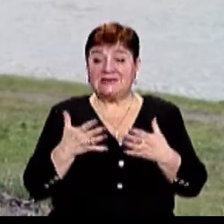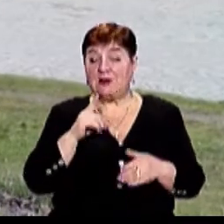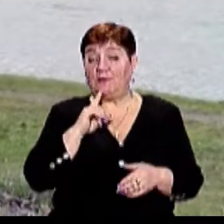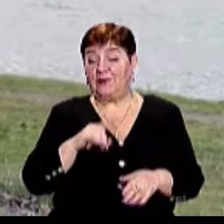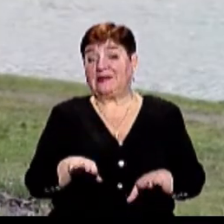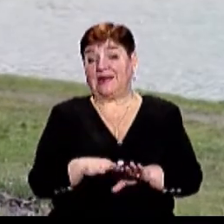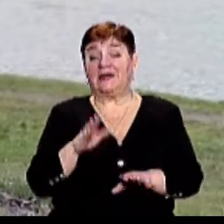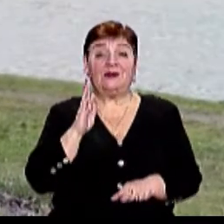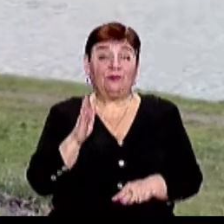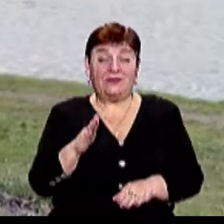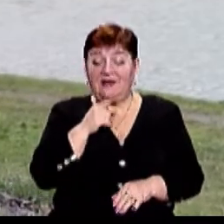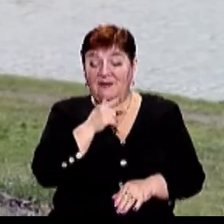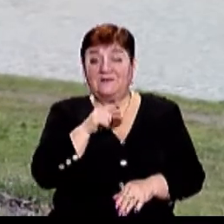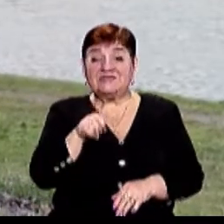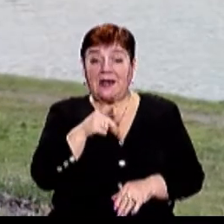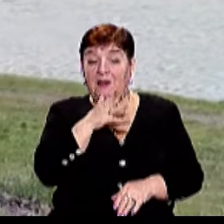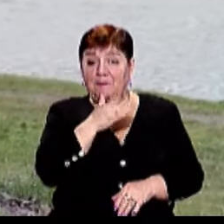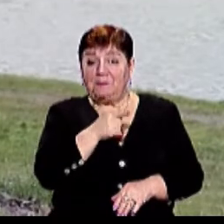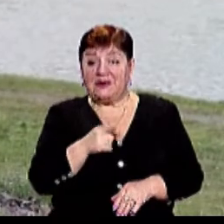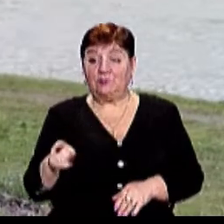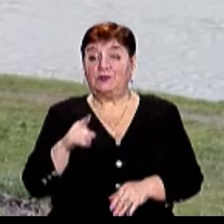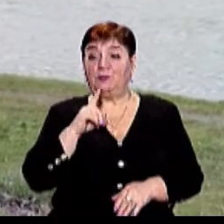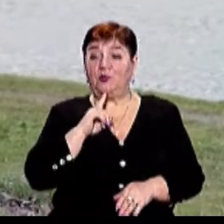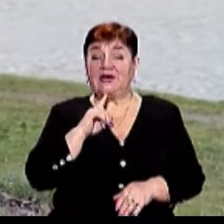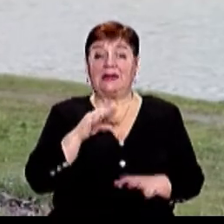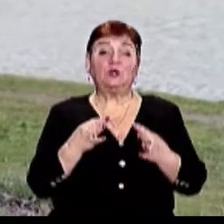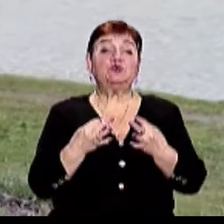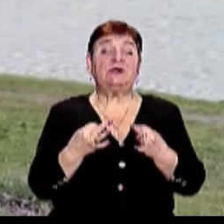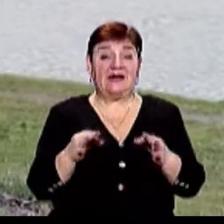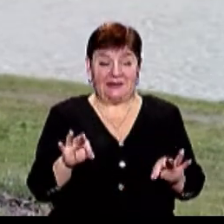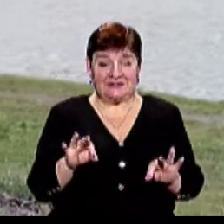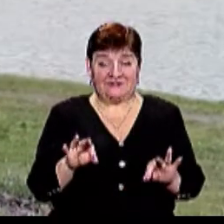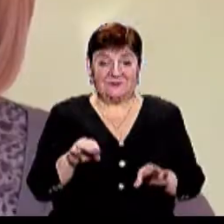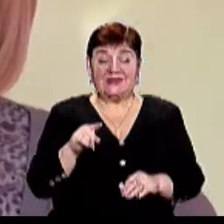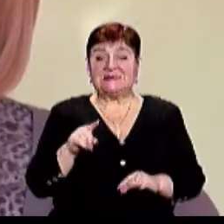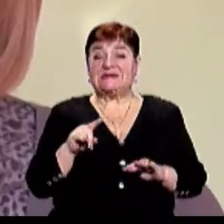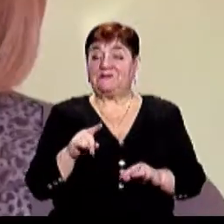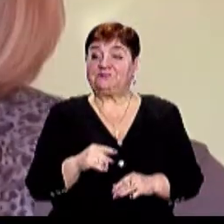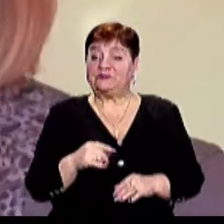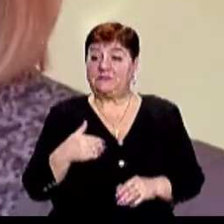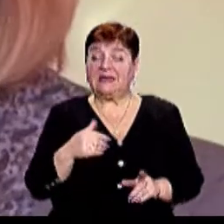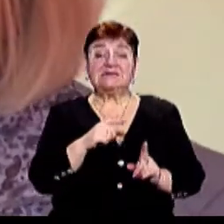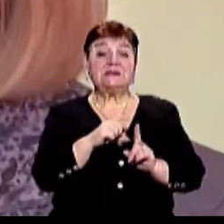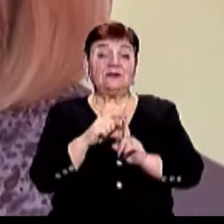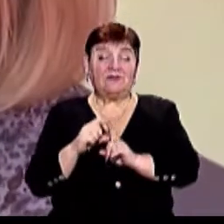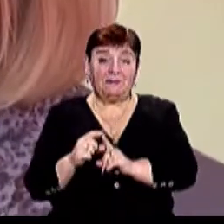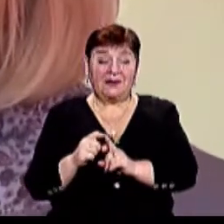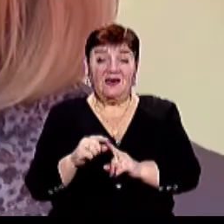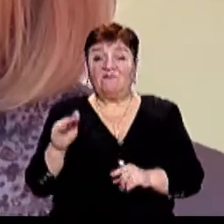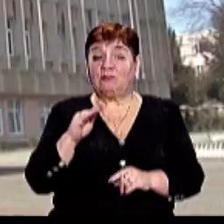воно поки що так і буде, принаймні, в цей період дозволяється, насправді, оця варіативність За словами деканеси